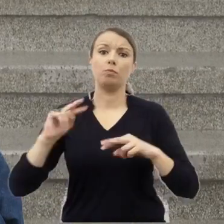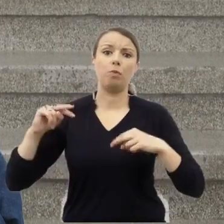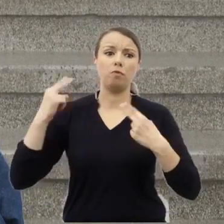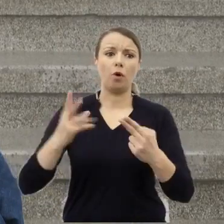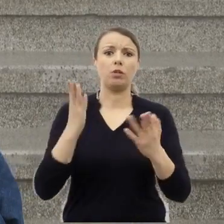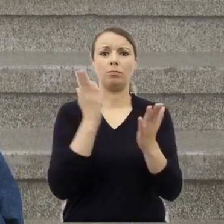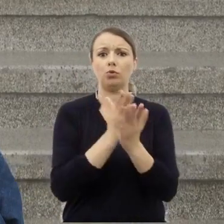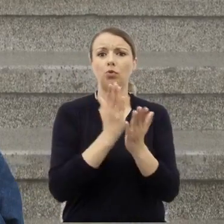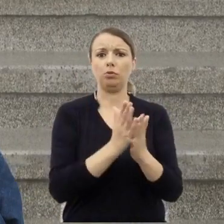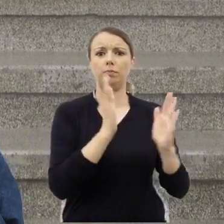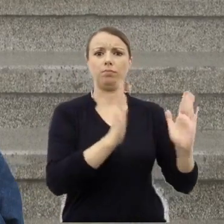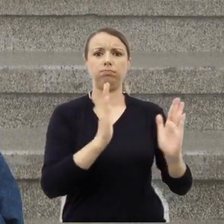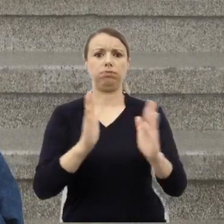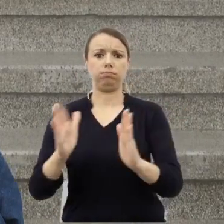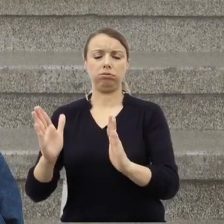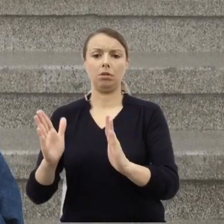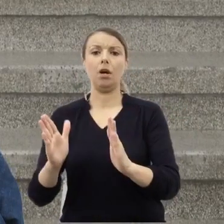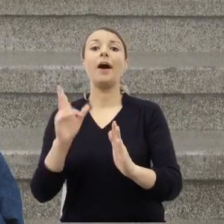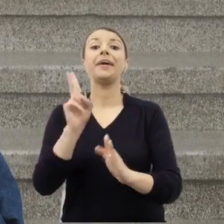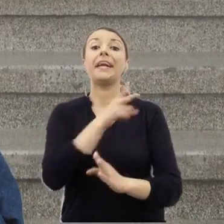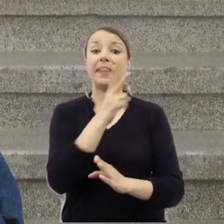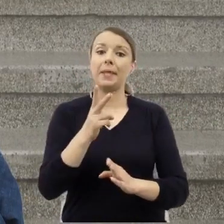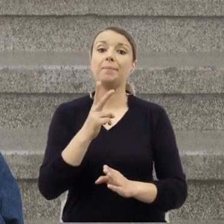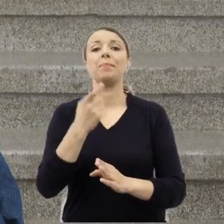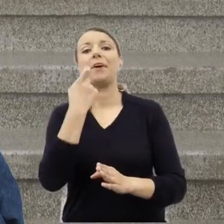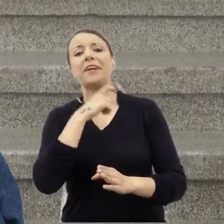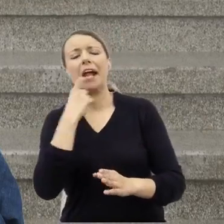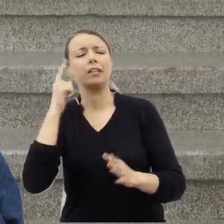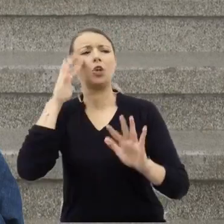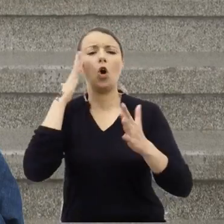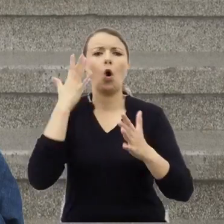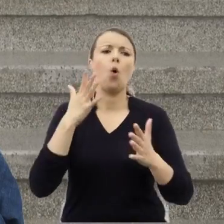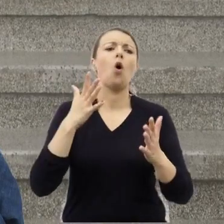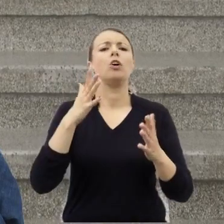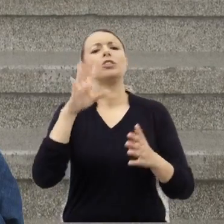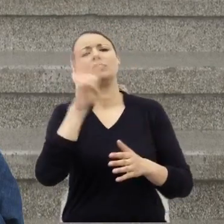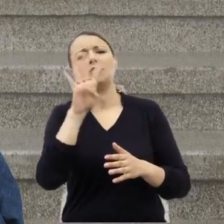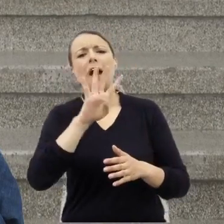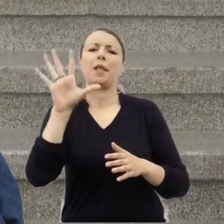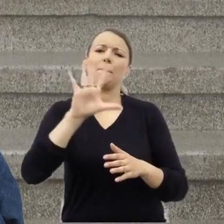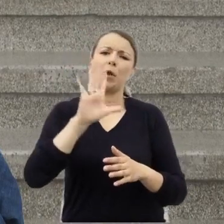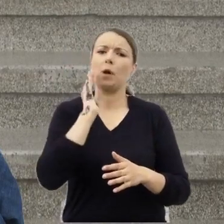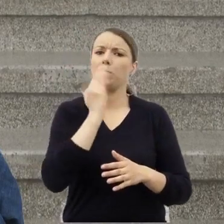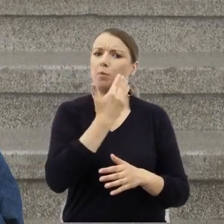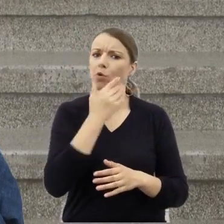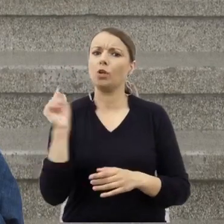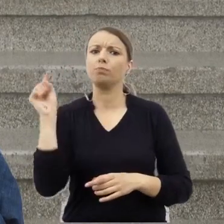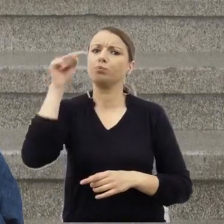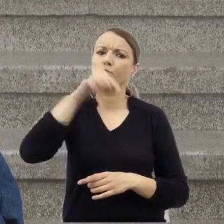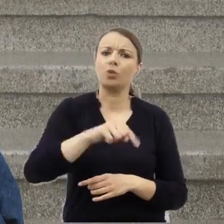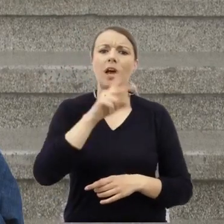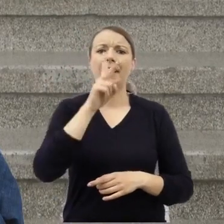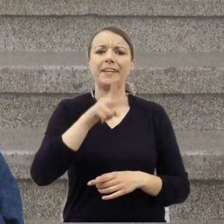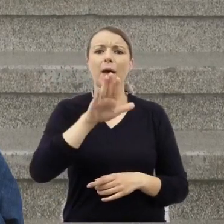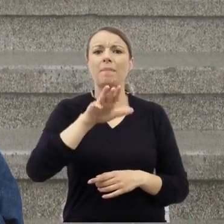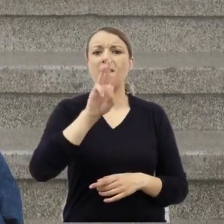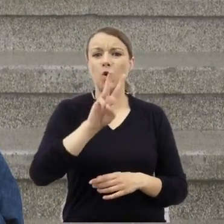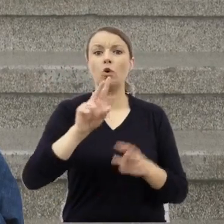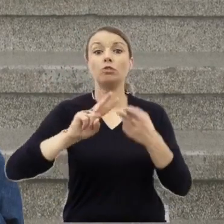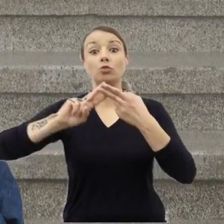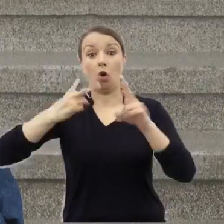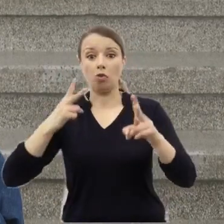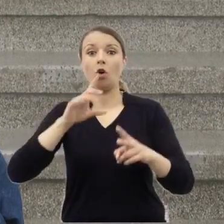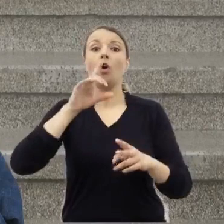do Kielc między szesnastą a siedemnastą dotarły posiłki KBW z Góry Kalwarii.